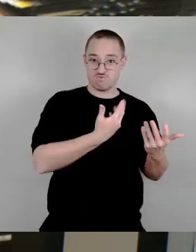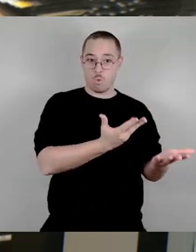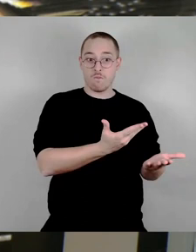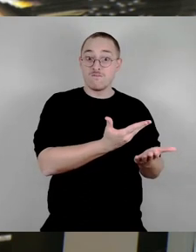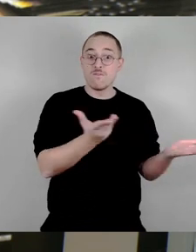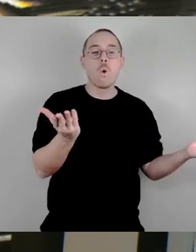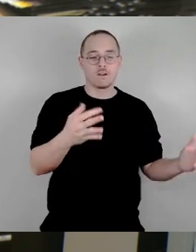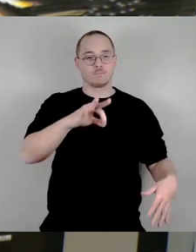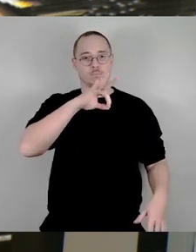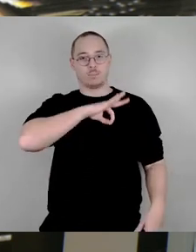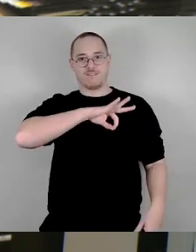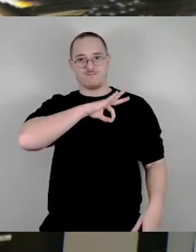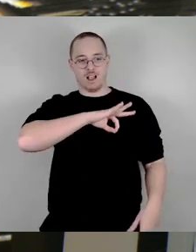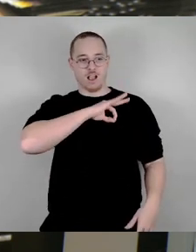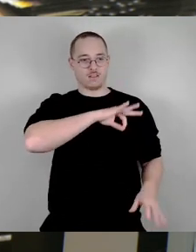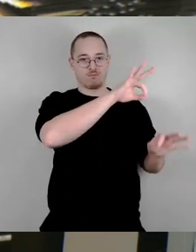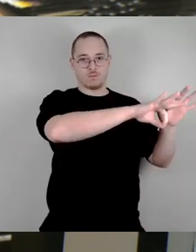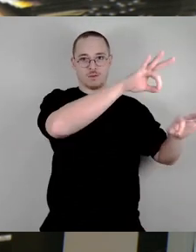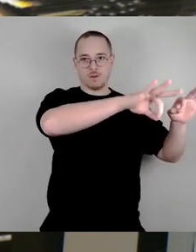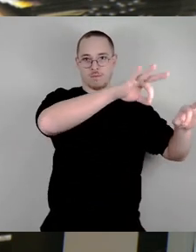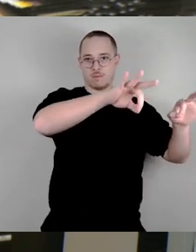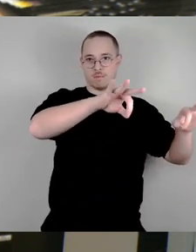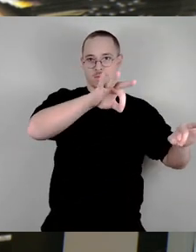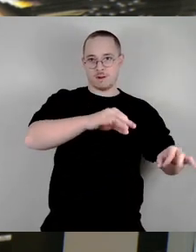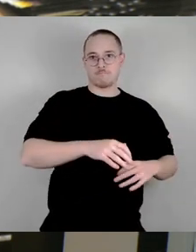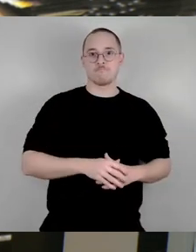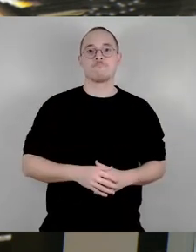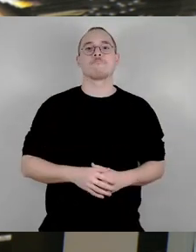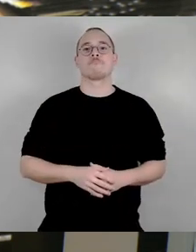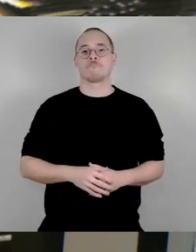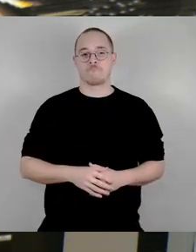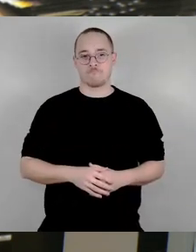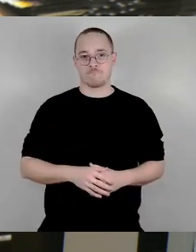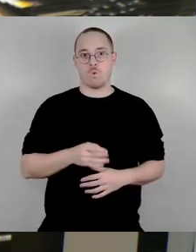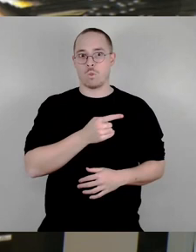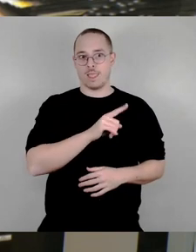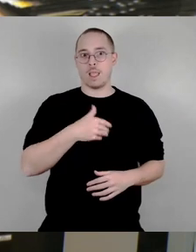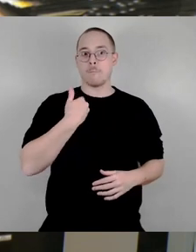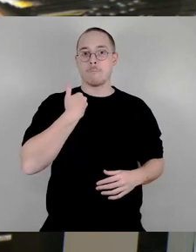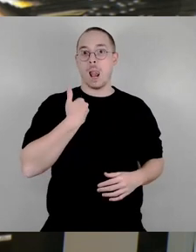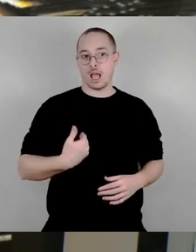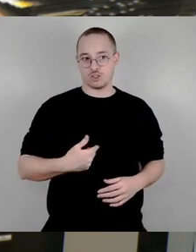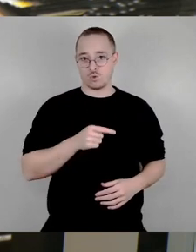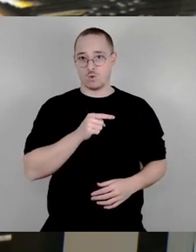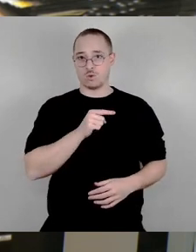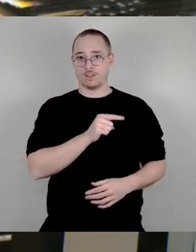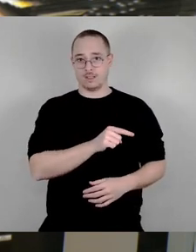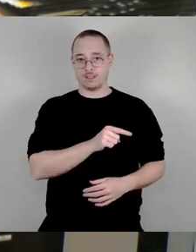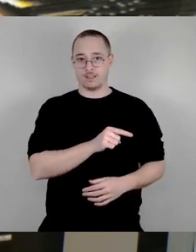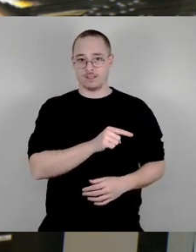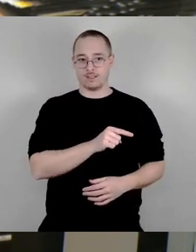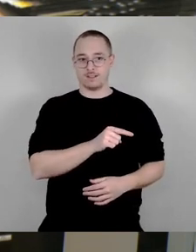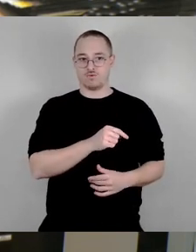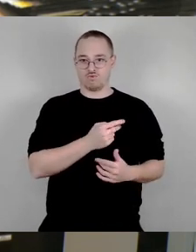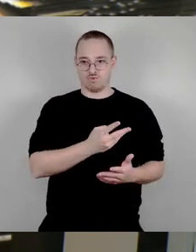und die Lasten, nämlich der Grünanteil, der diese Überverdichtung auf privatem Grund möglich macht und die